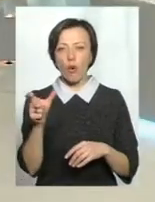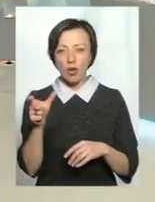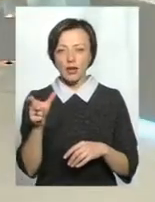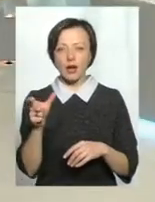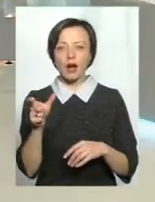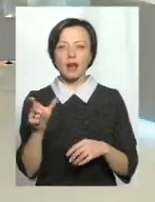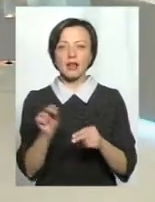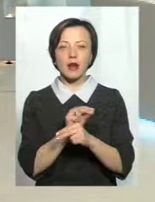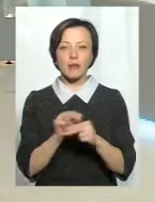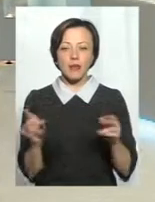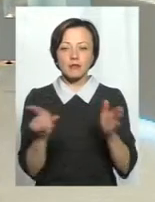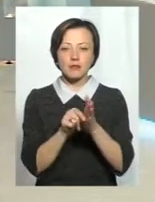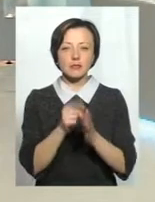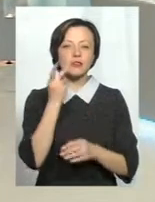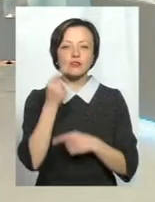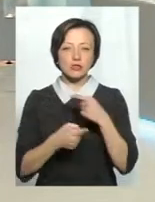показана завжди?